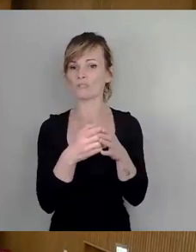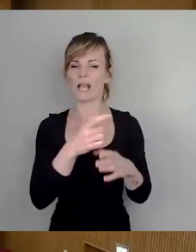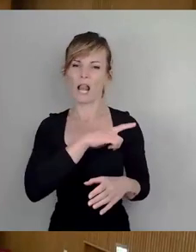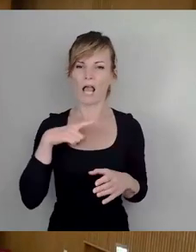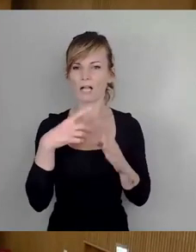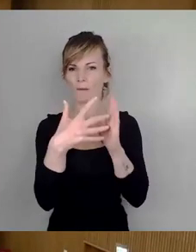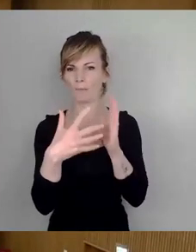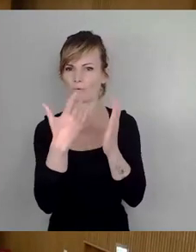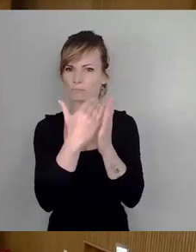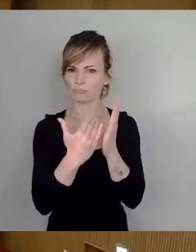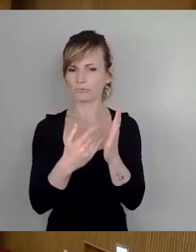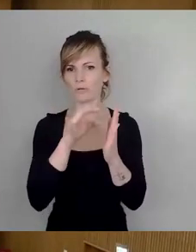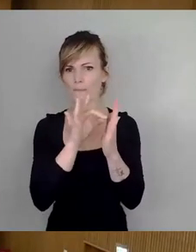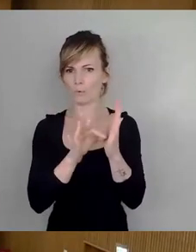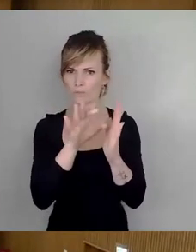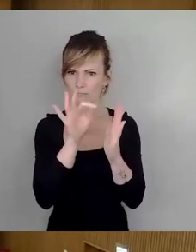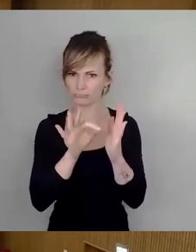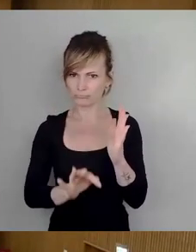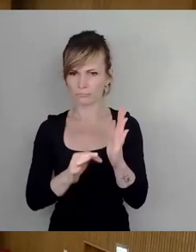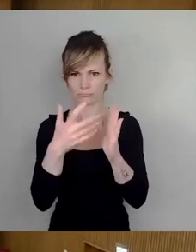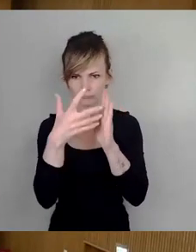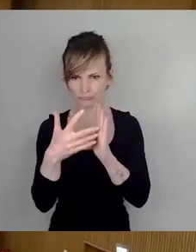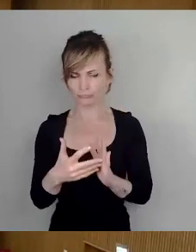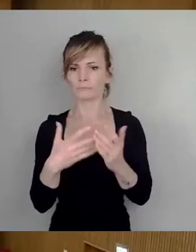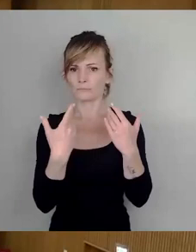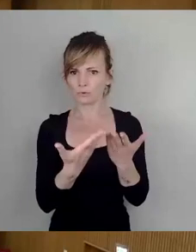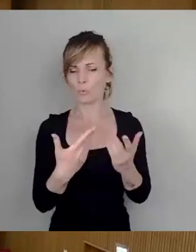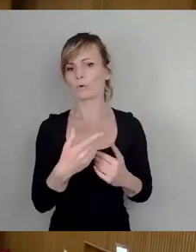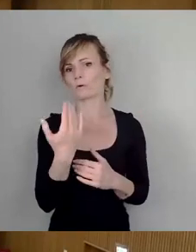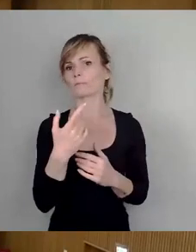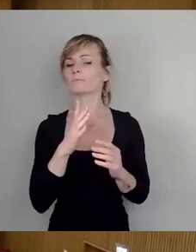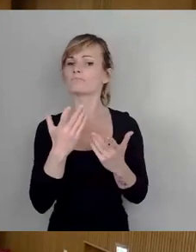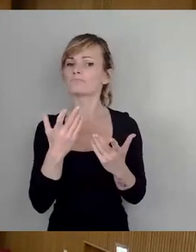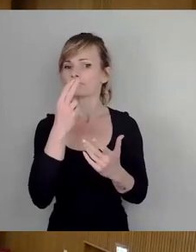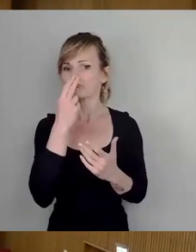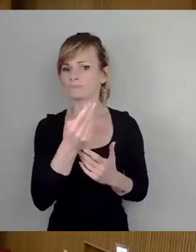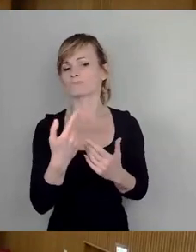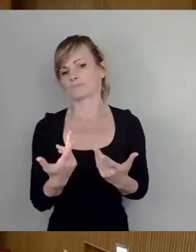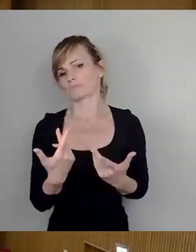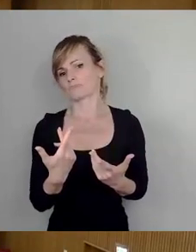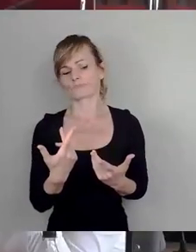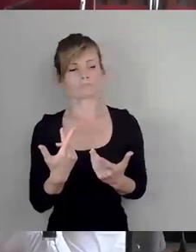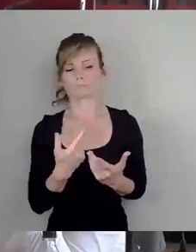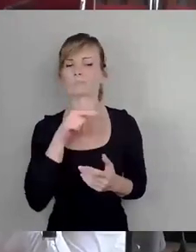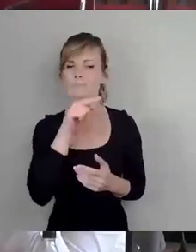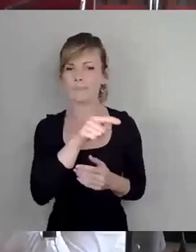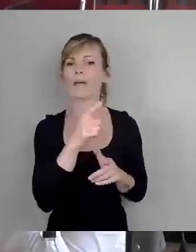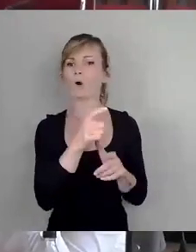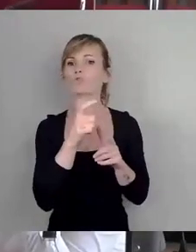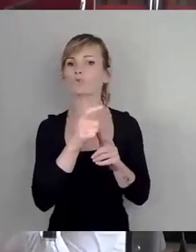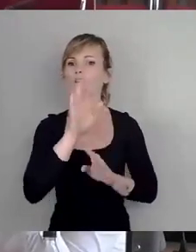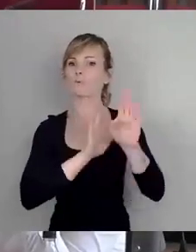Einzelpunkte rausgenommen aus dem federführenden Ausschussvotum. Aus meiner Sicht ist das Ausschussvotum vom Bauausschuss